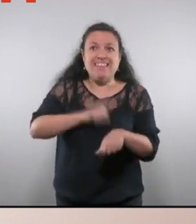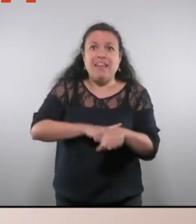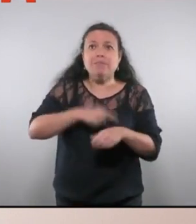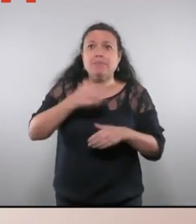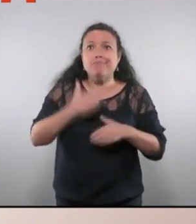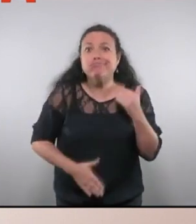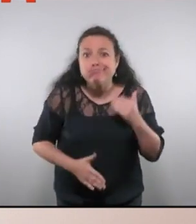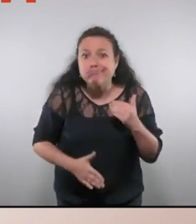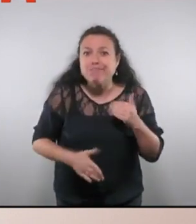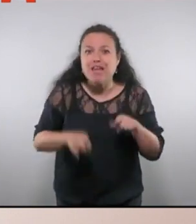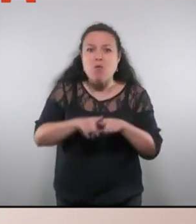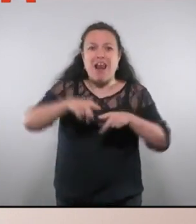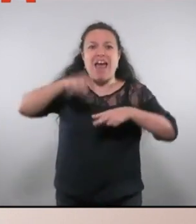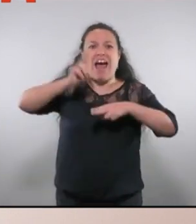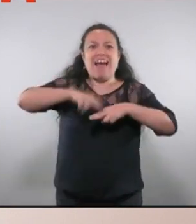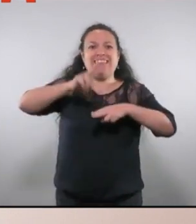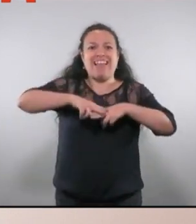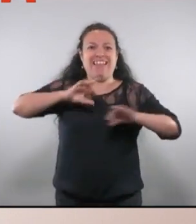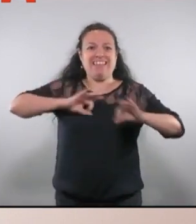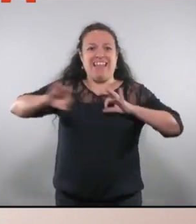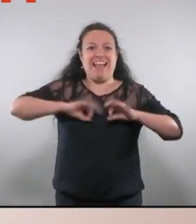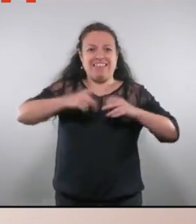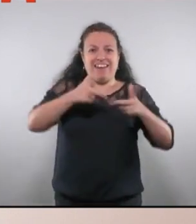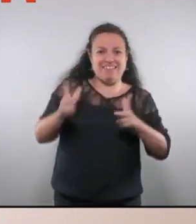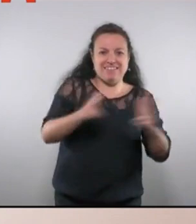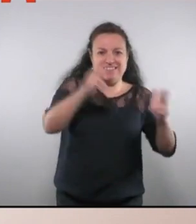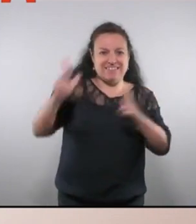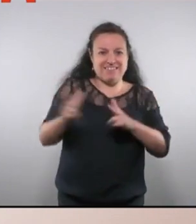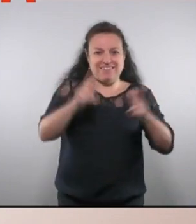aquest primer acte, però seguirem amb aquesta tragèdia. Gràcies.